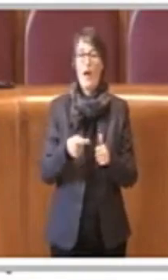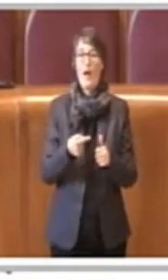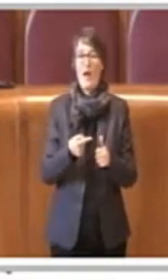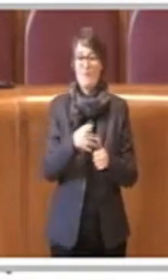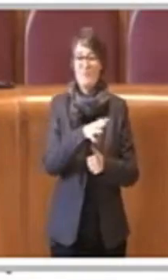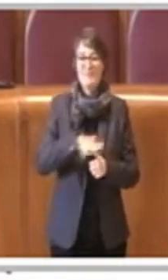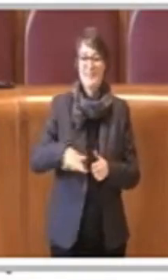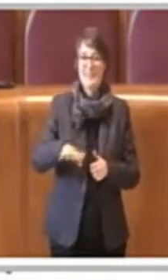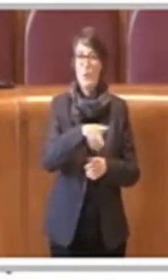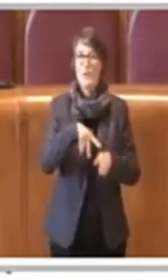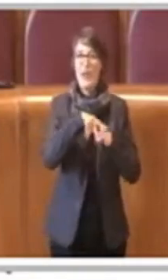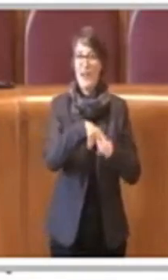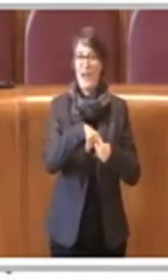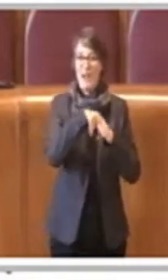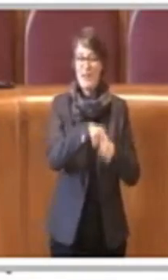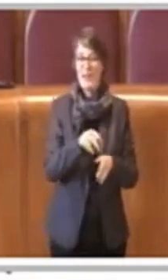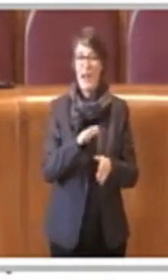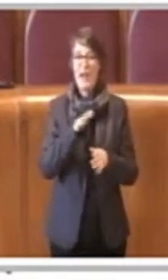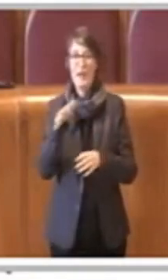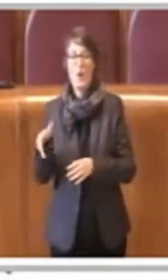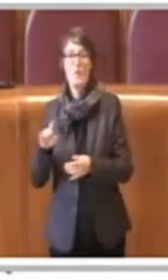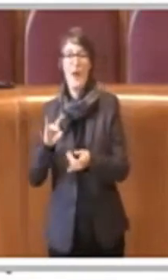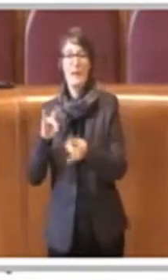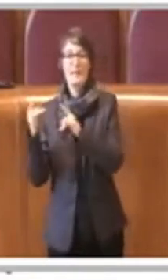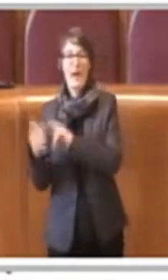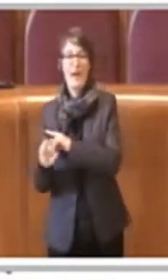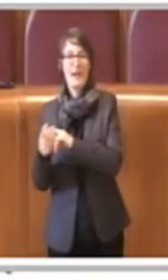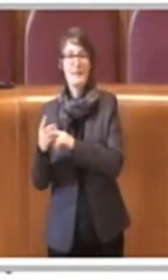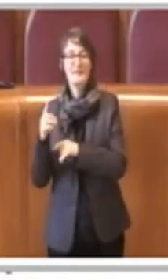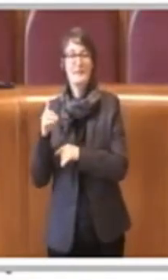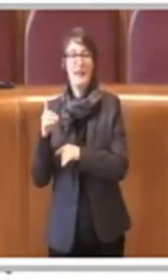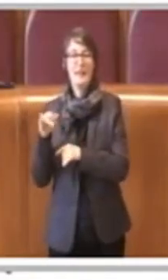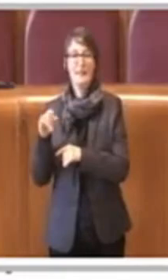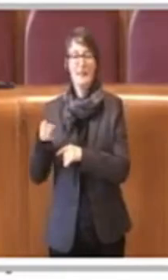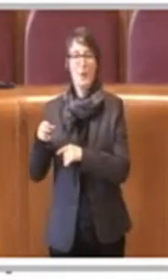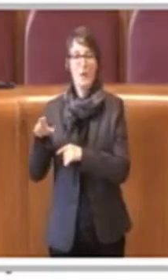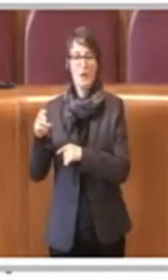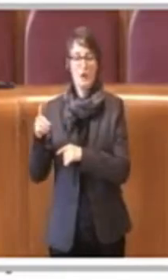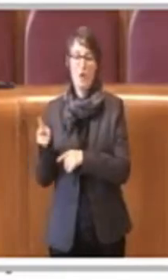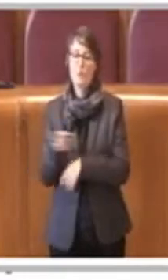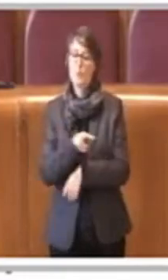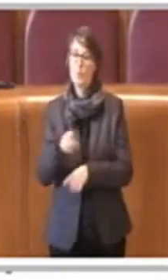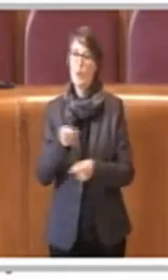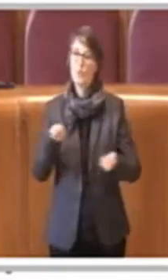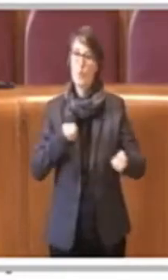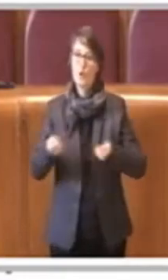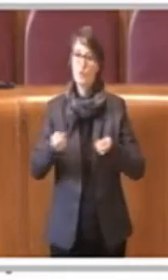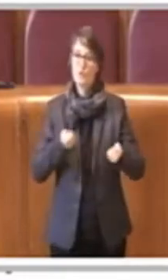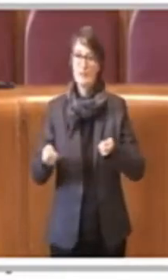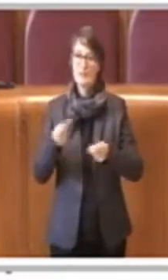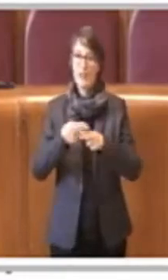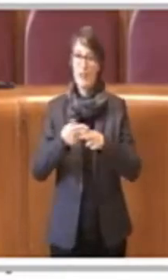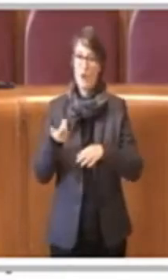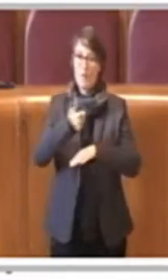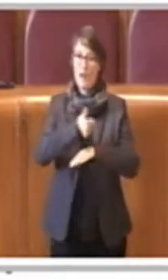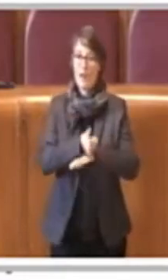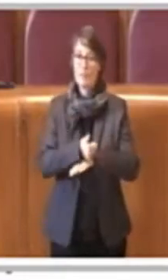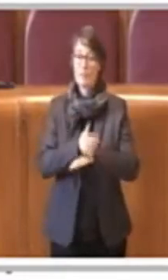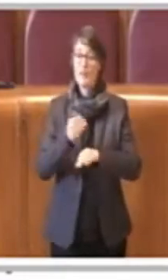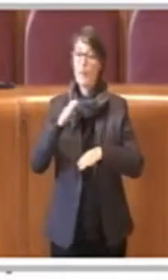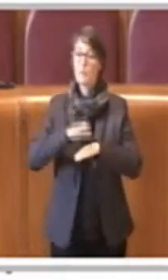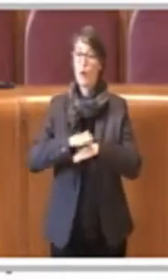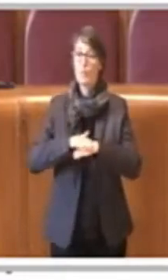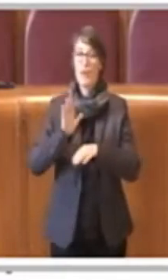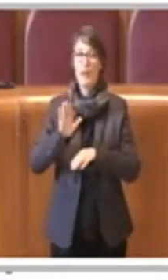agricola di Castel di Guido che ovviamente sono gestite da Roma Capitale ma sono di proprietà della